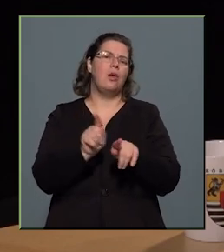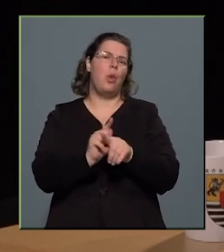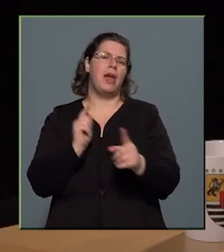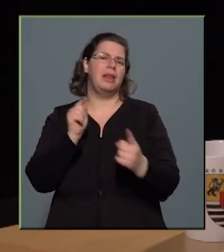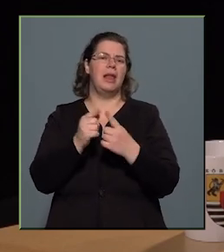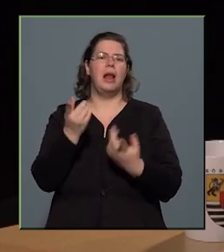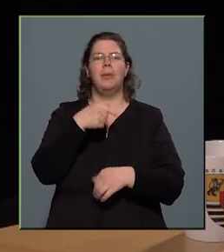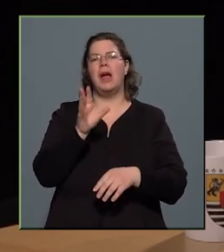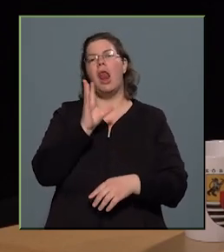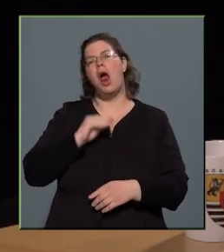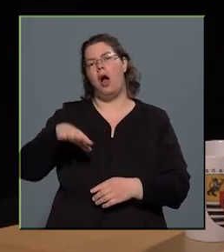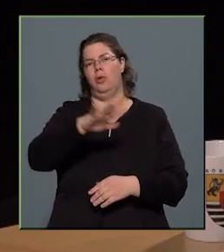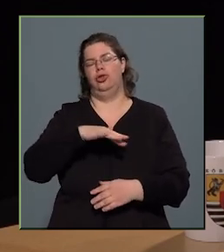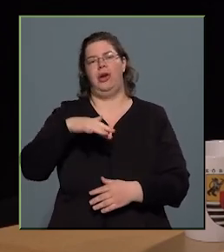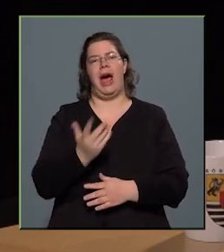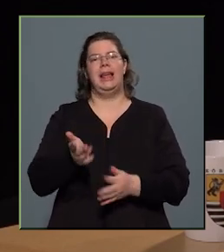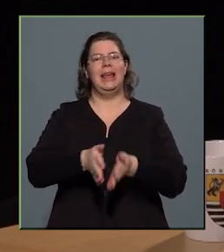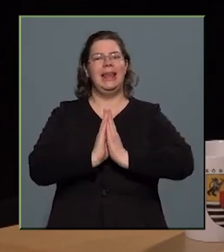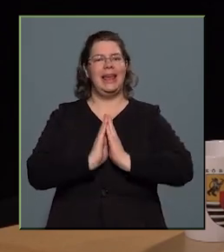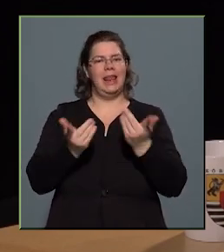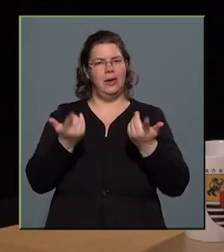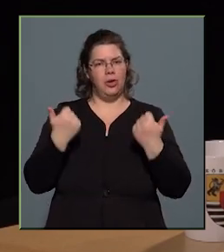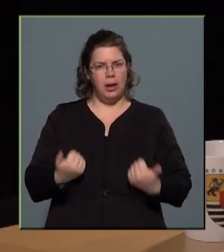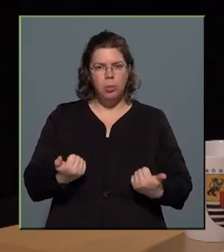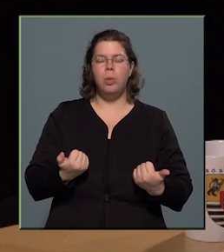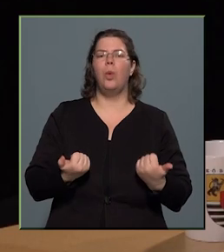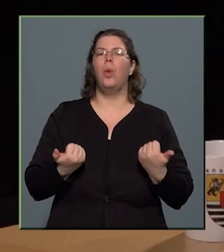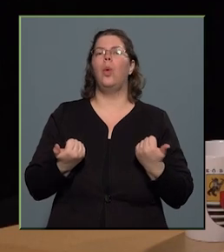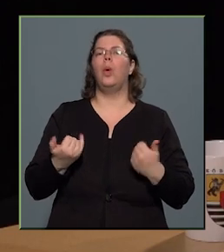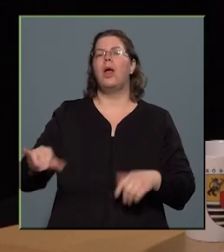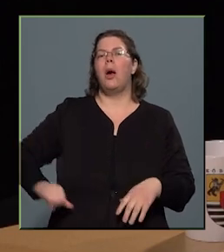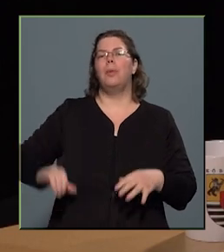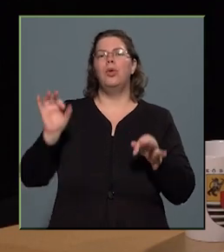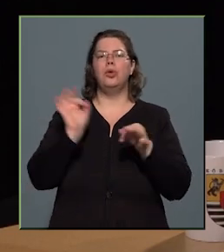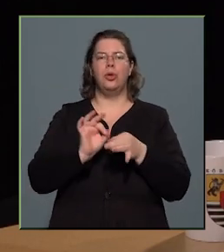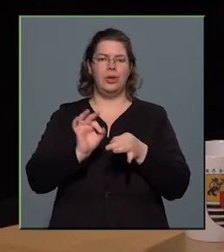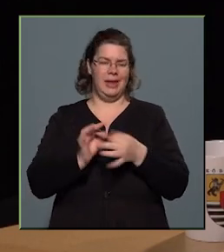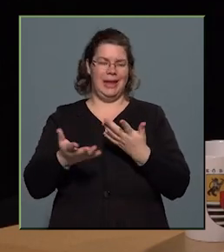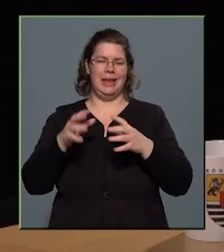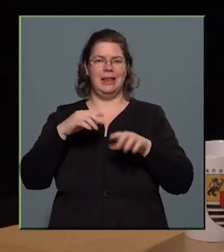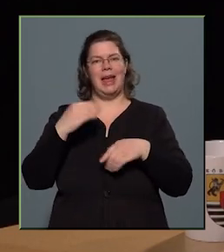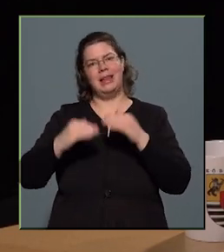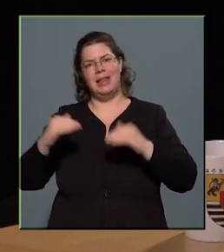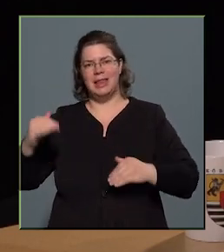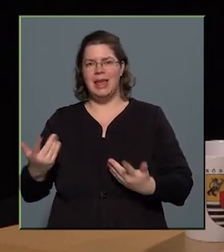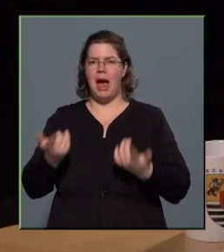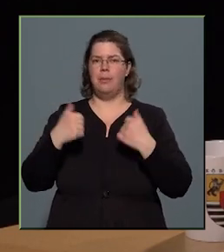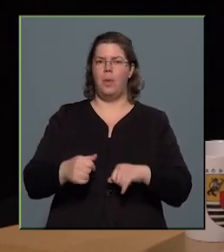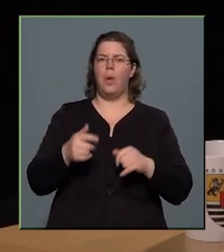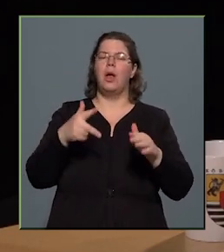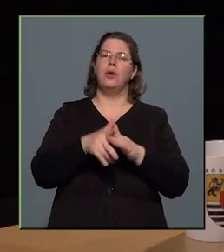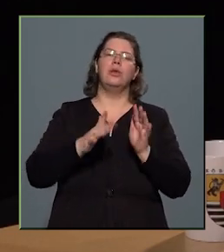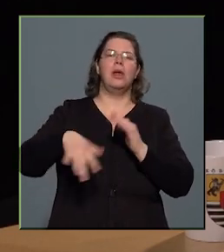lakossági kérésekból, a bűnügyi tendenciákból, a köztöletek rendjéből fakadóak,